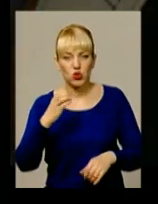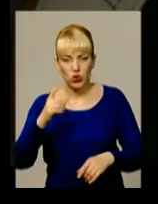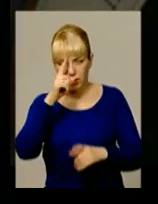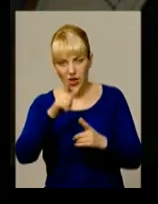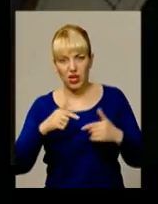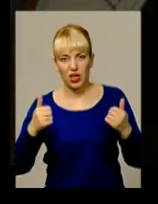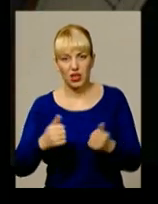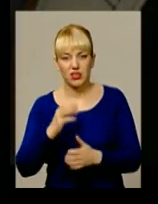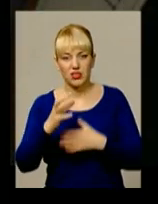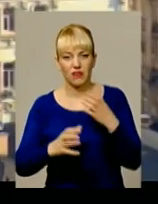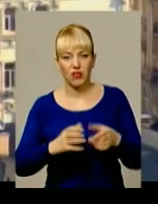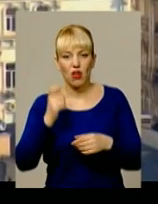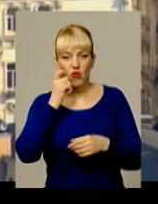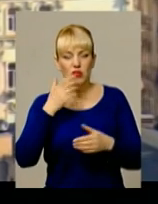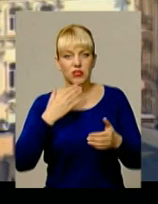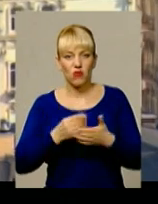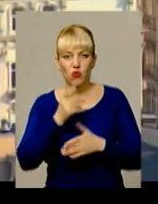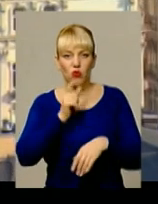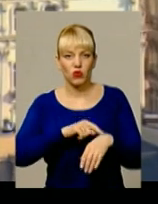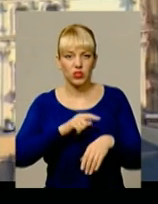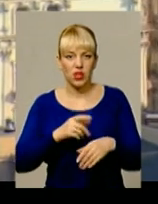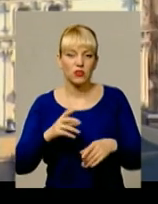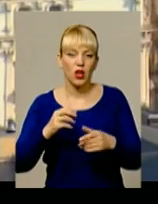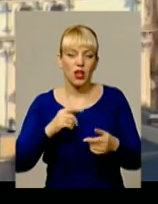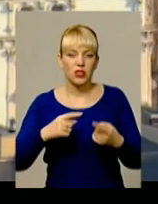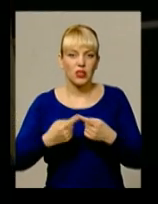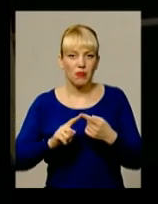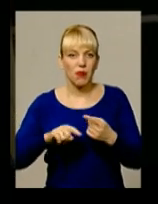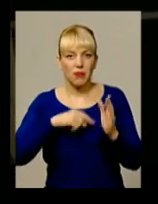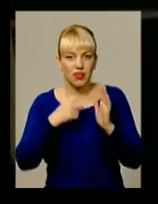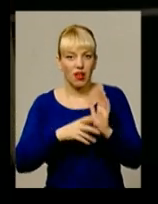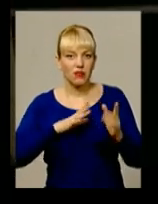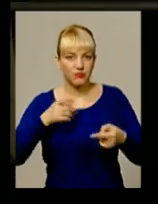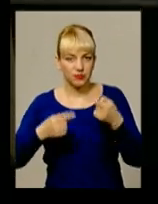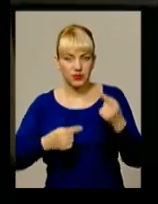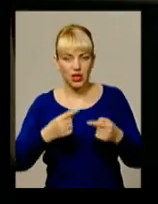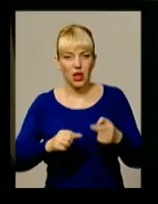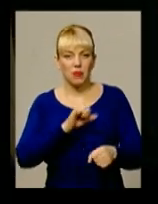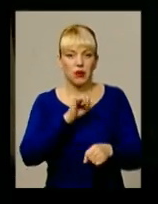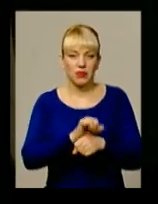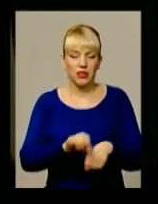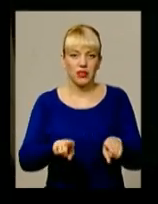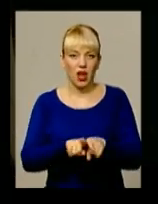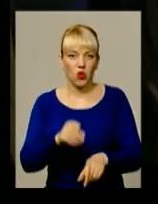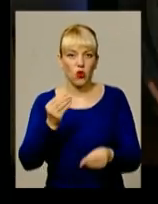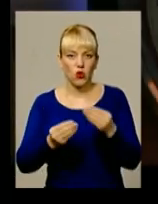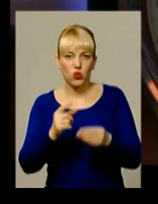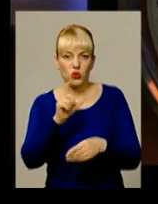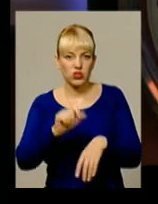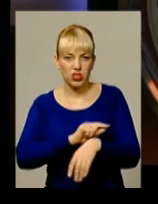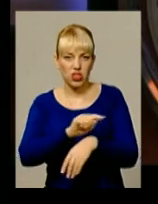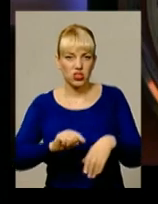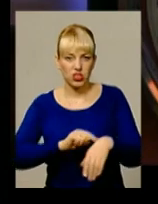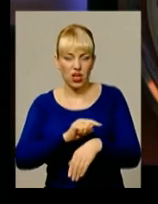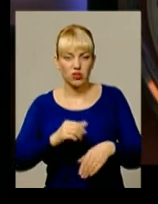світу. В Україні ж свого часу довкола цього питання почали точитись дискусії. Припинити таку собі гру з часом востаннє